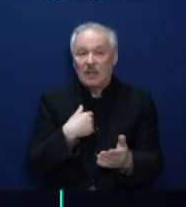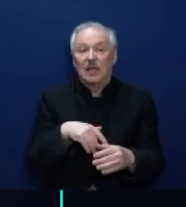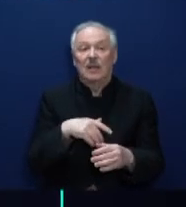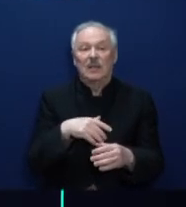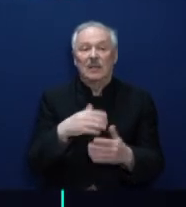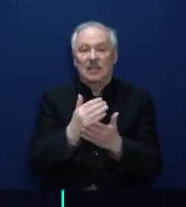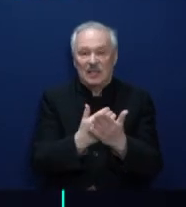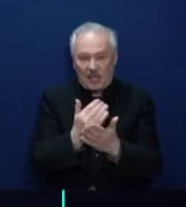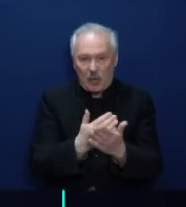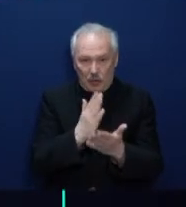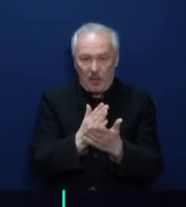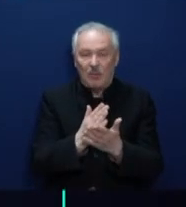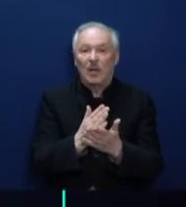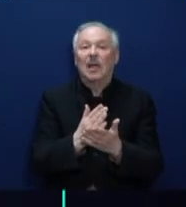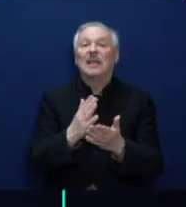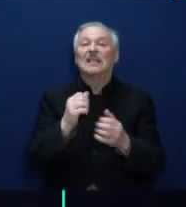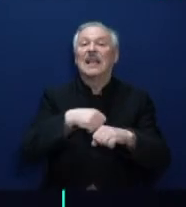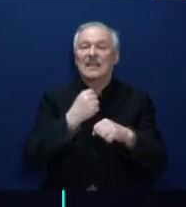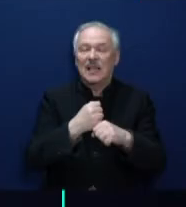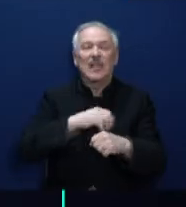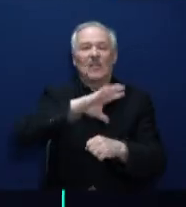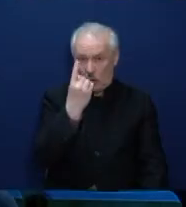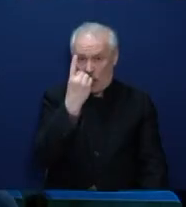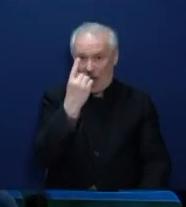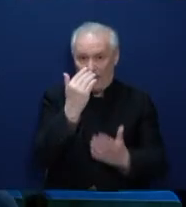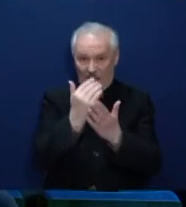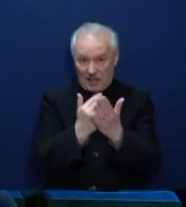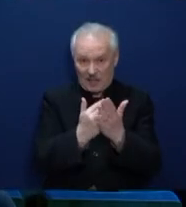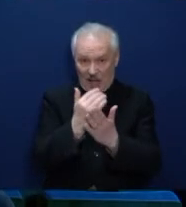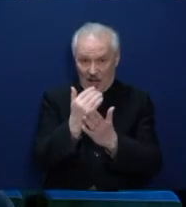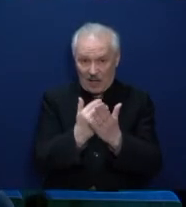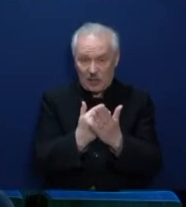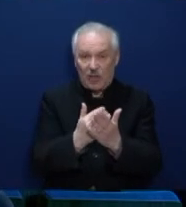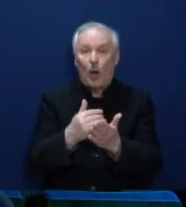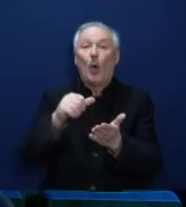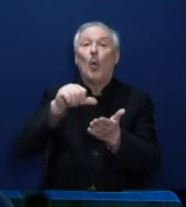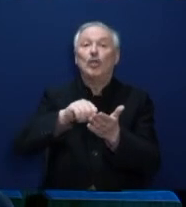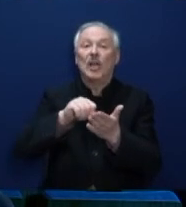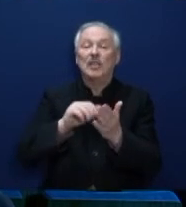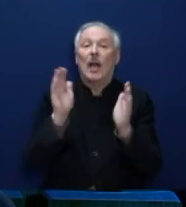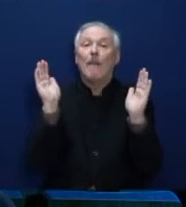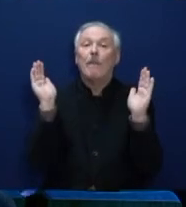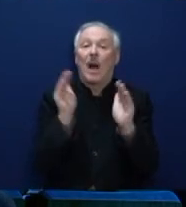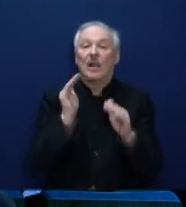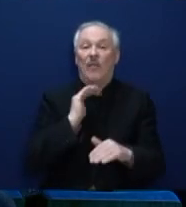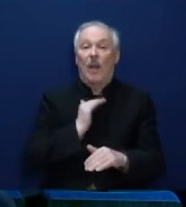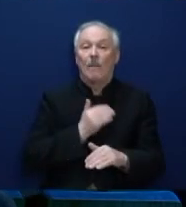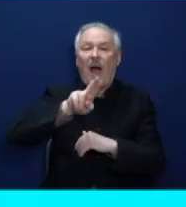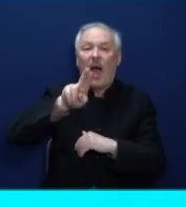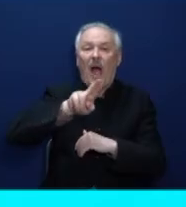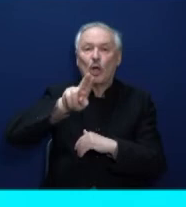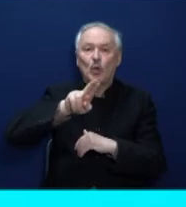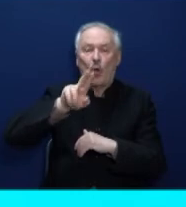фермерских хозяйств, которая позволит получить безвозмездное пользование на срок до 6 лет земельные участки